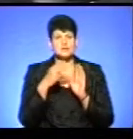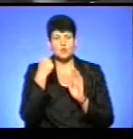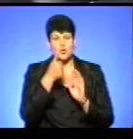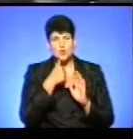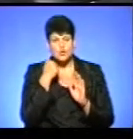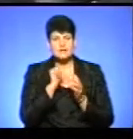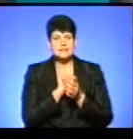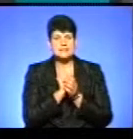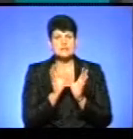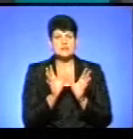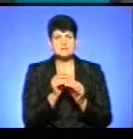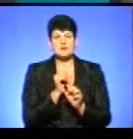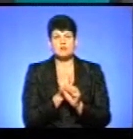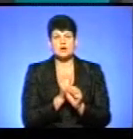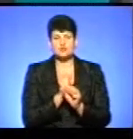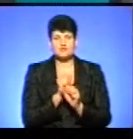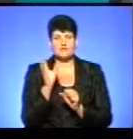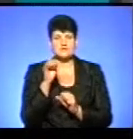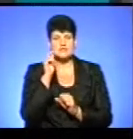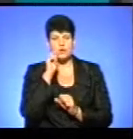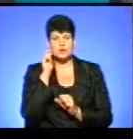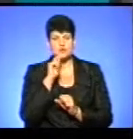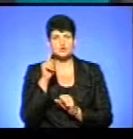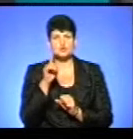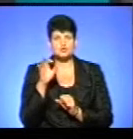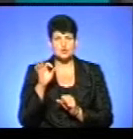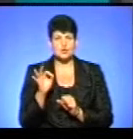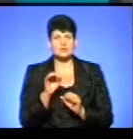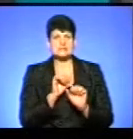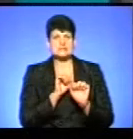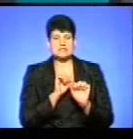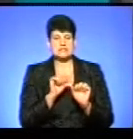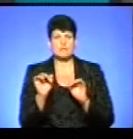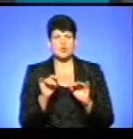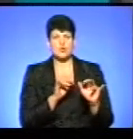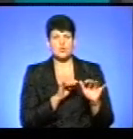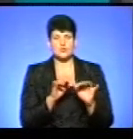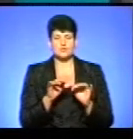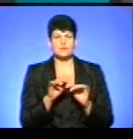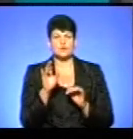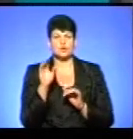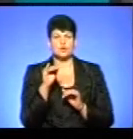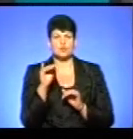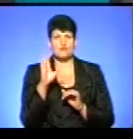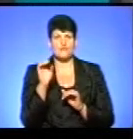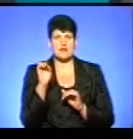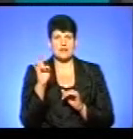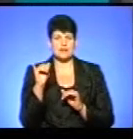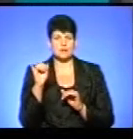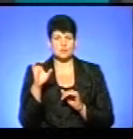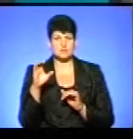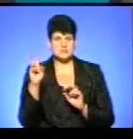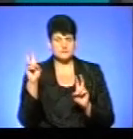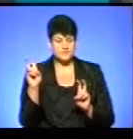тісно співпрацюємо з всеукраїнським зоозахисним рухом «Юанімалс». Ми